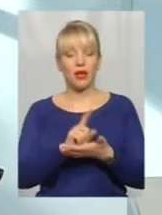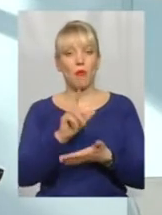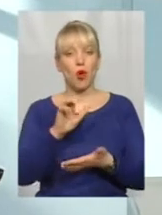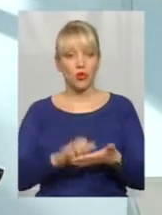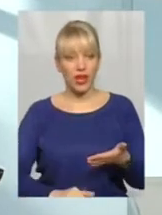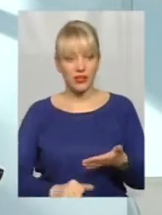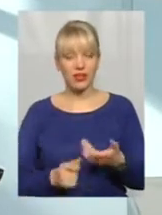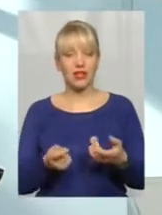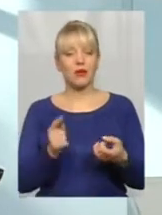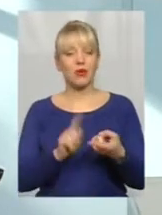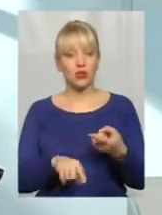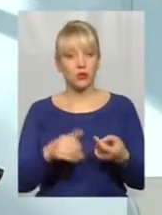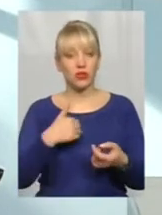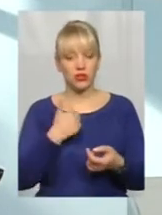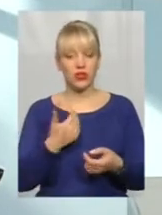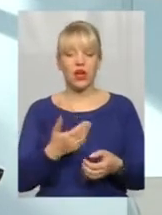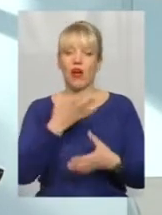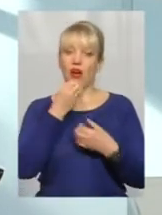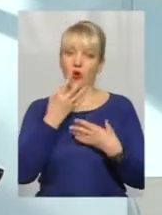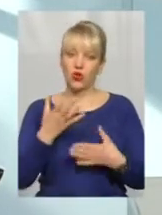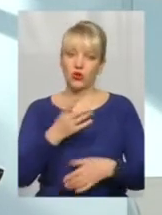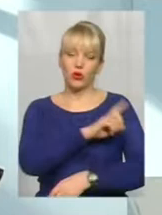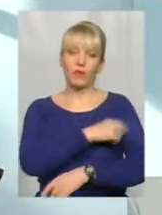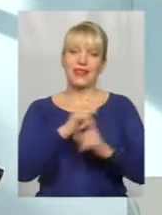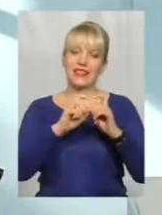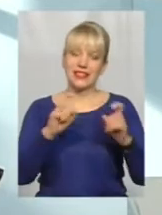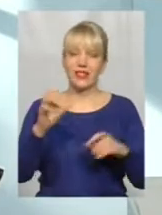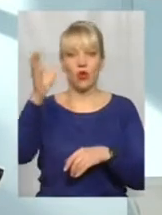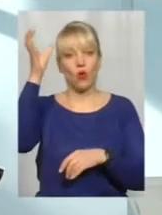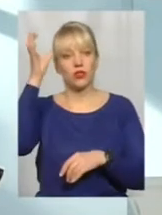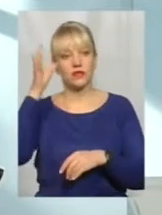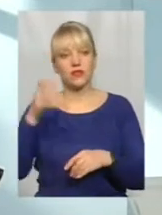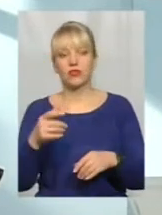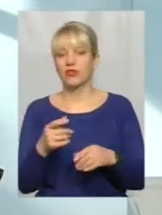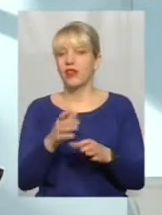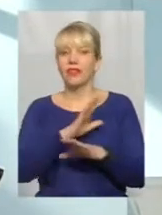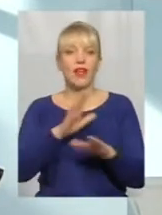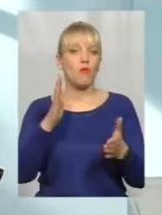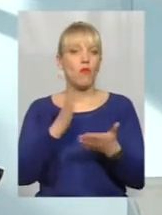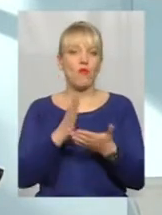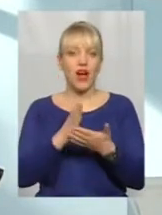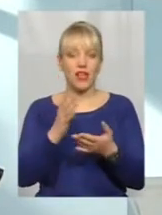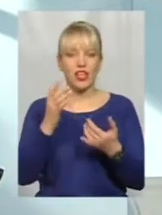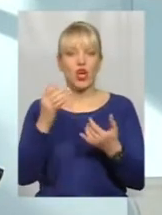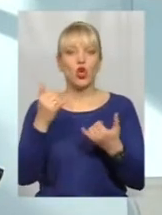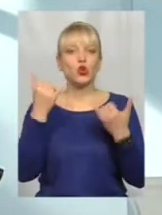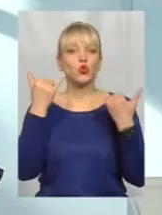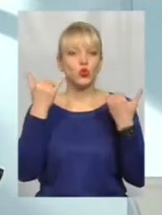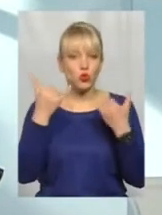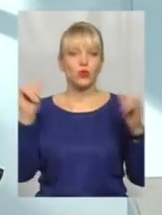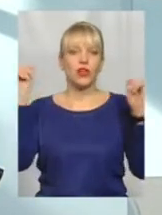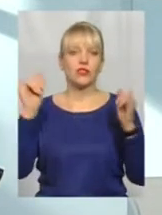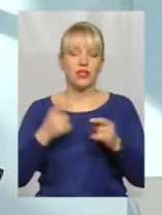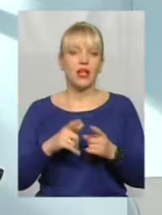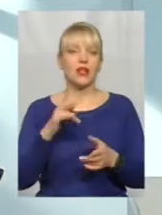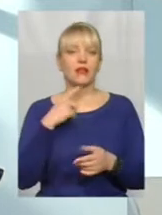і при цьому хотіти хорошої медицини, освіти і так далі, ну не буває чудес. Має бути відповідальність